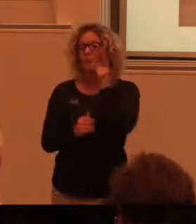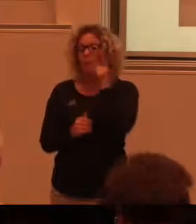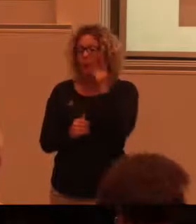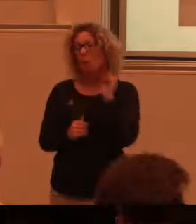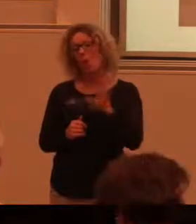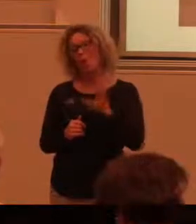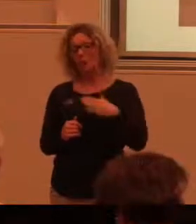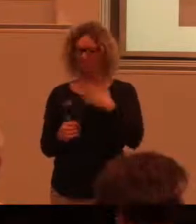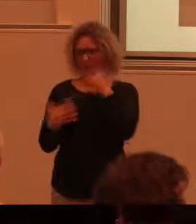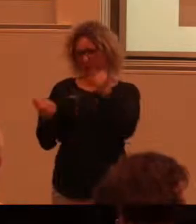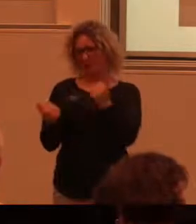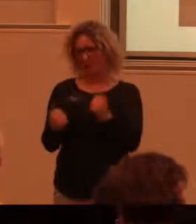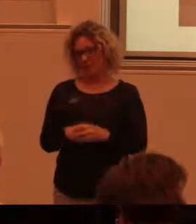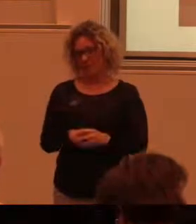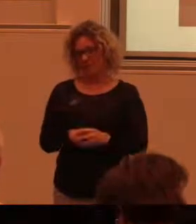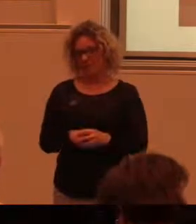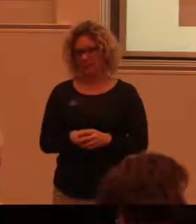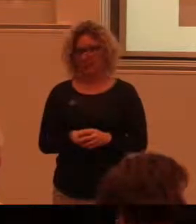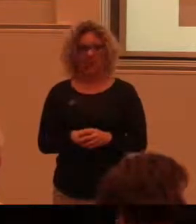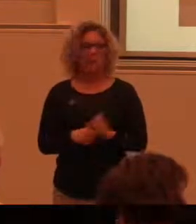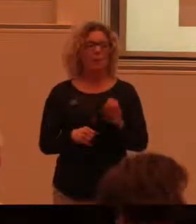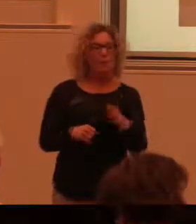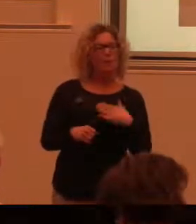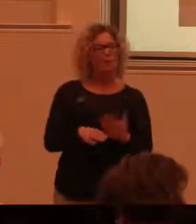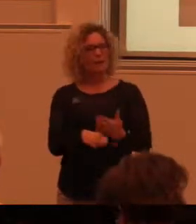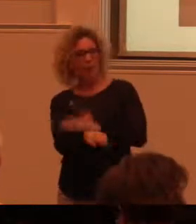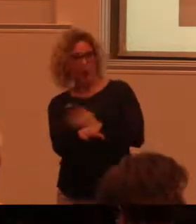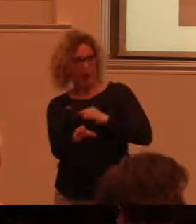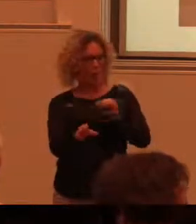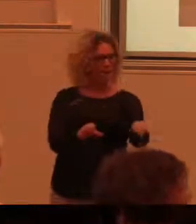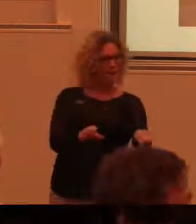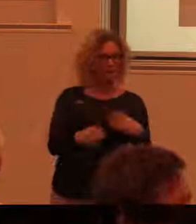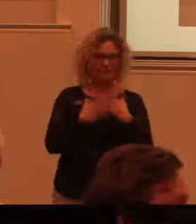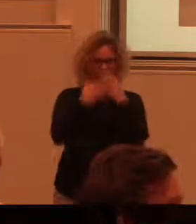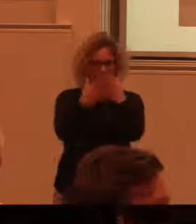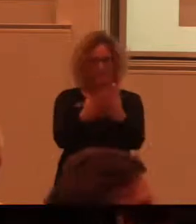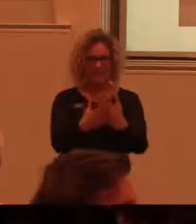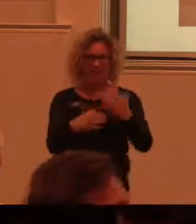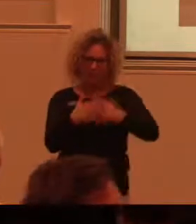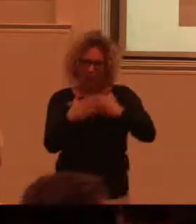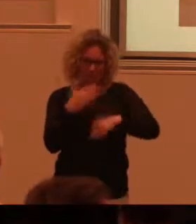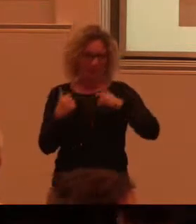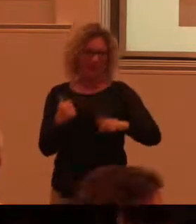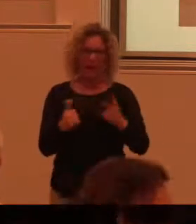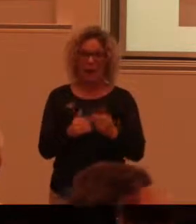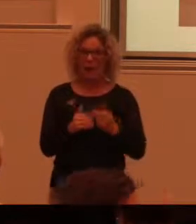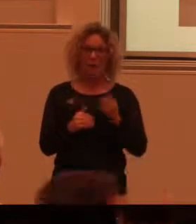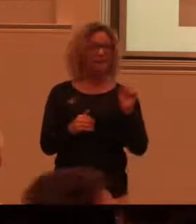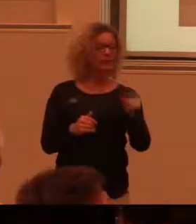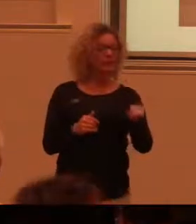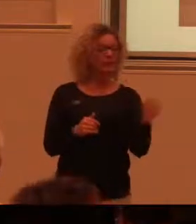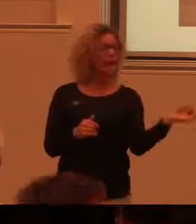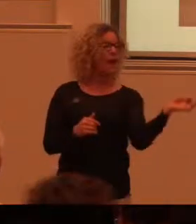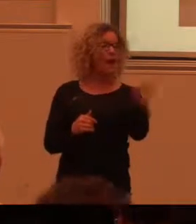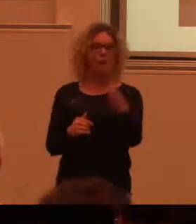nu tycker det är bättre. Men om man behöver läsa på i förväg eller upptäckat att man vill veta i efterhand då kan man alltså gå in